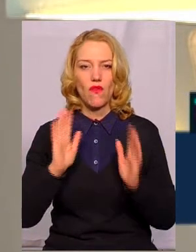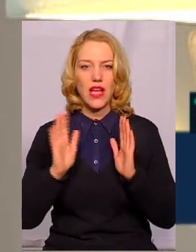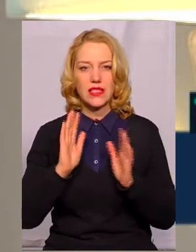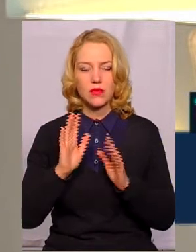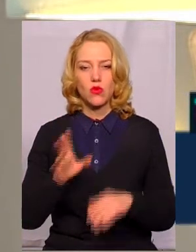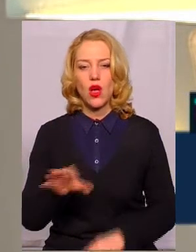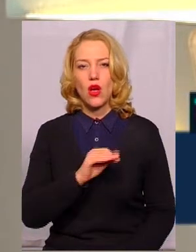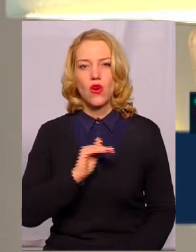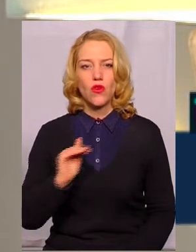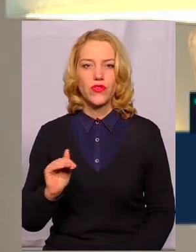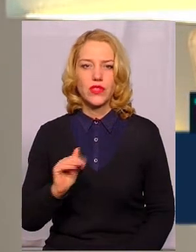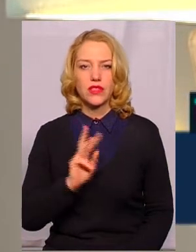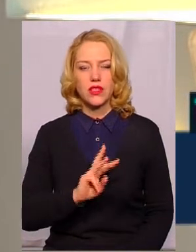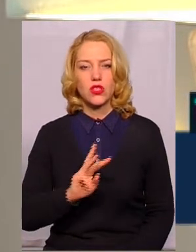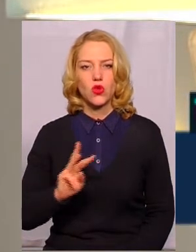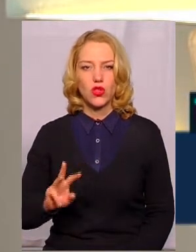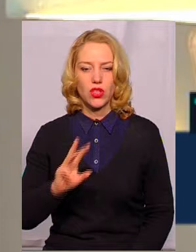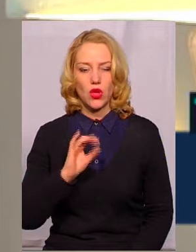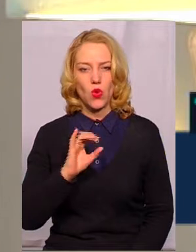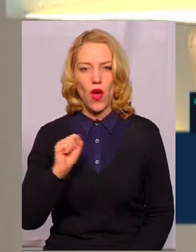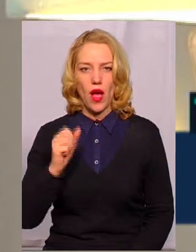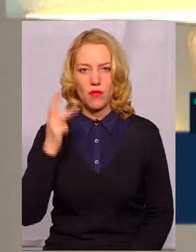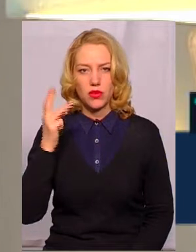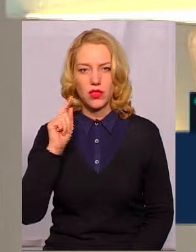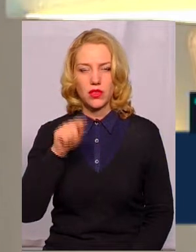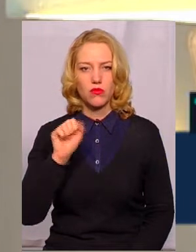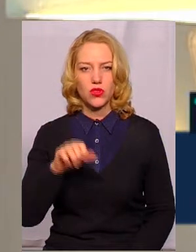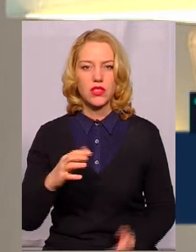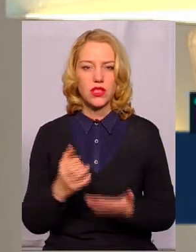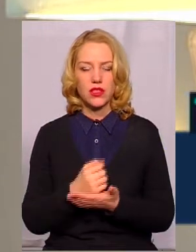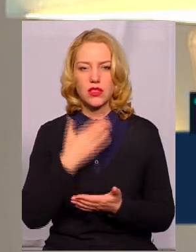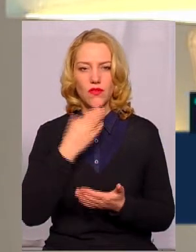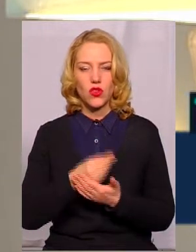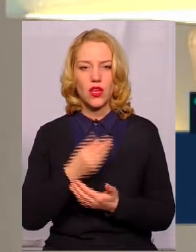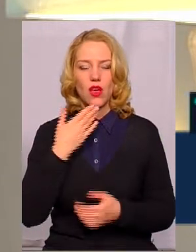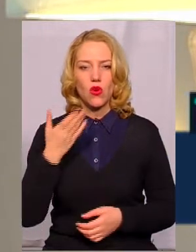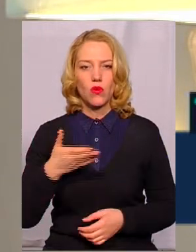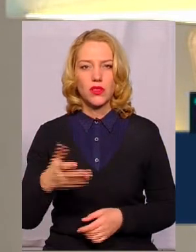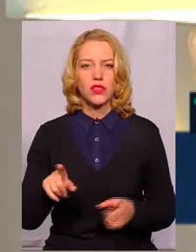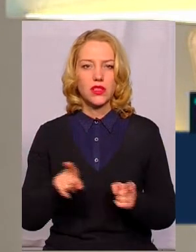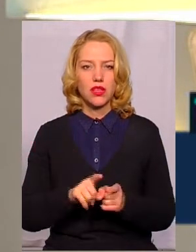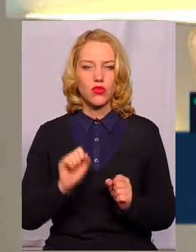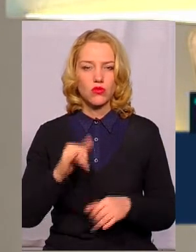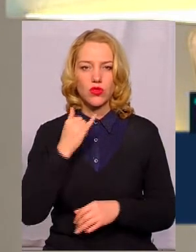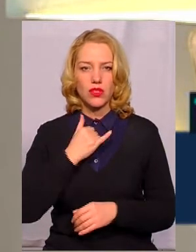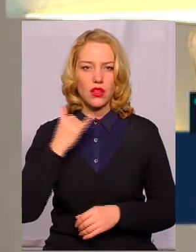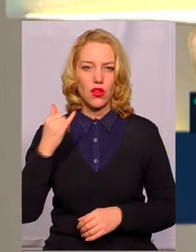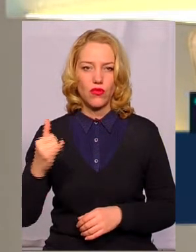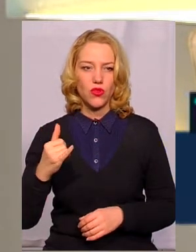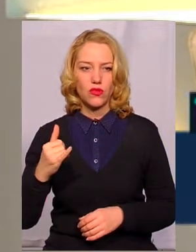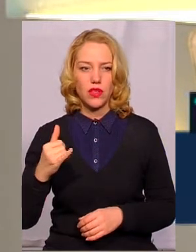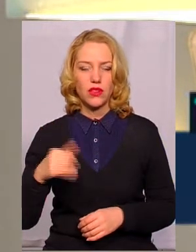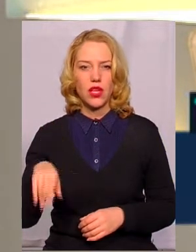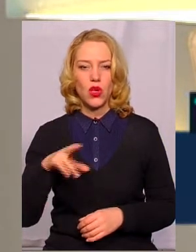Facebook, на офіційній сторінці UA Поділля. Ви там можете залишати свої коментарі, а також ви можете зателефонувати